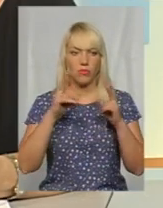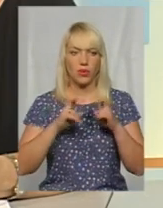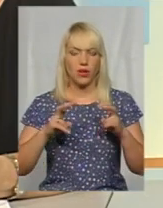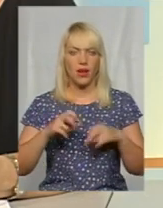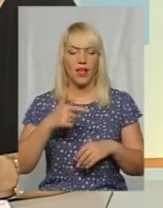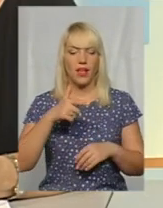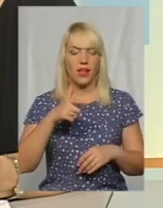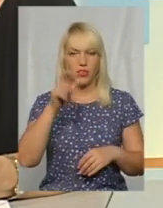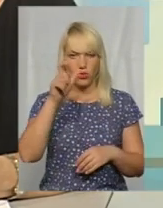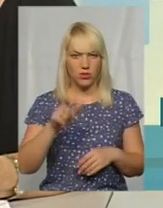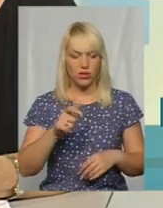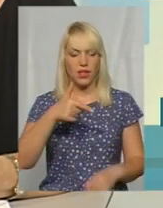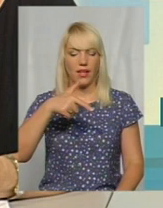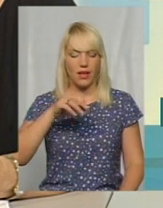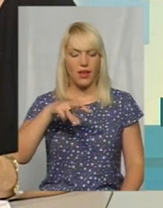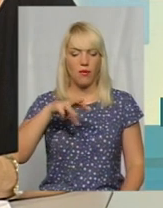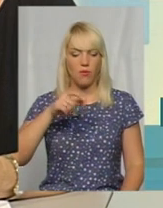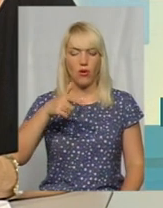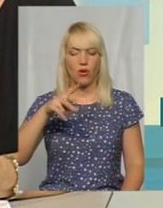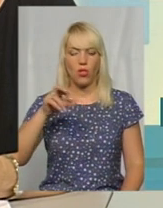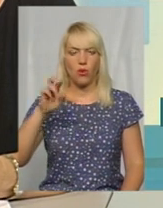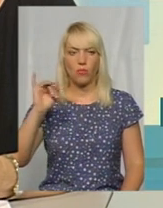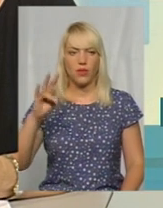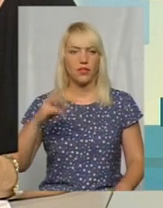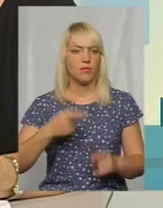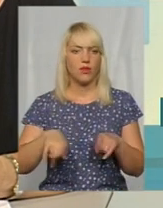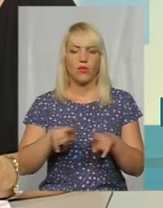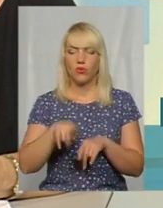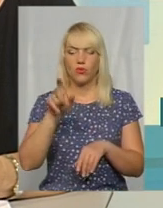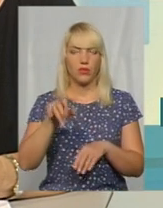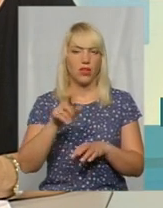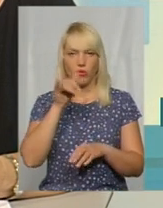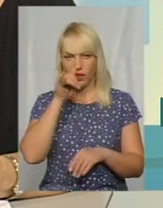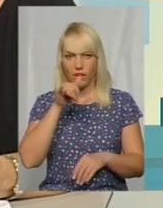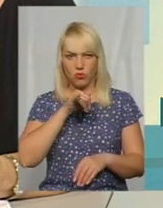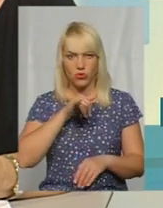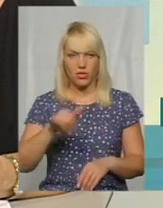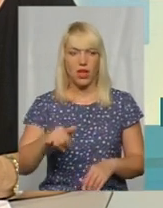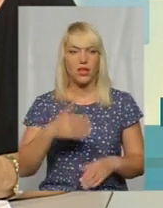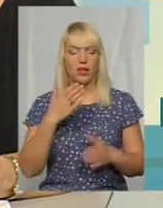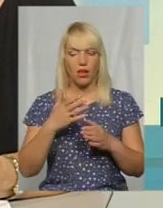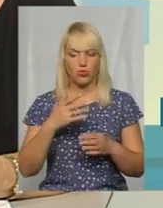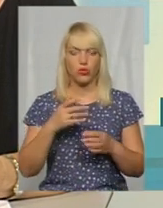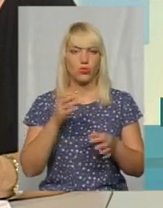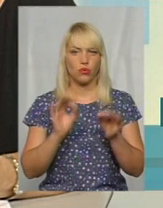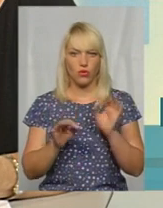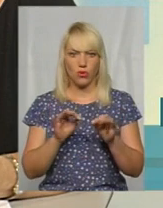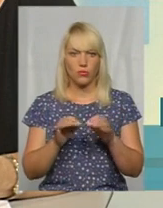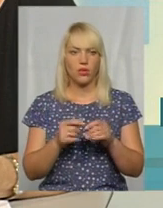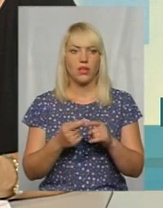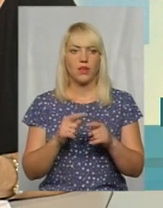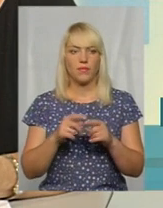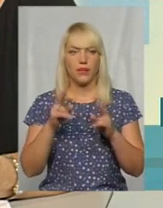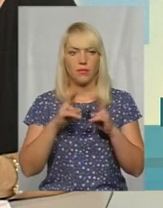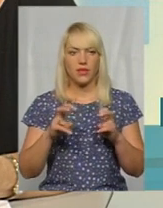гемоглубін. Якщо низький гемоглубін, то ми такого донора не допускаємо до кровидачі. А коли людина здала, ми ще обстежуємо